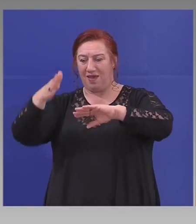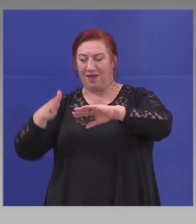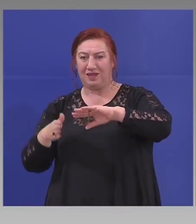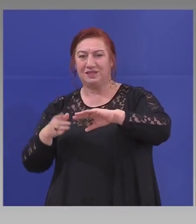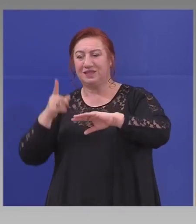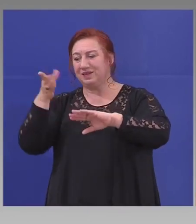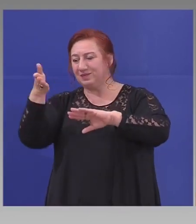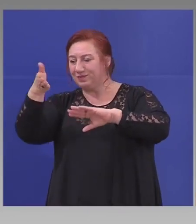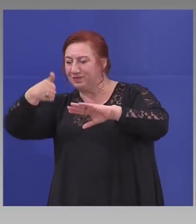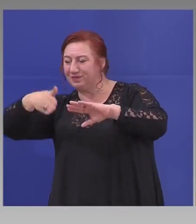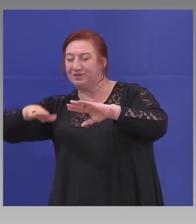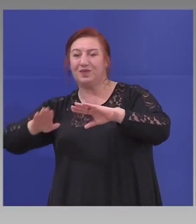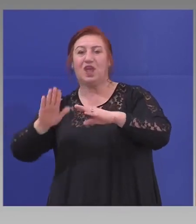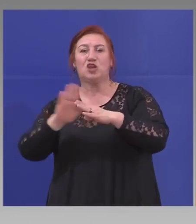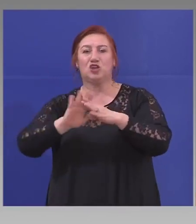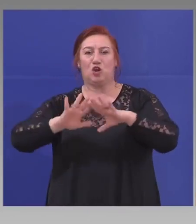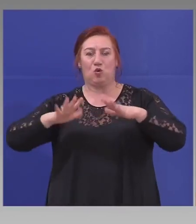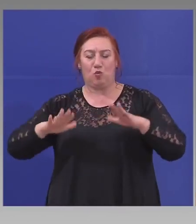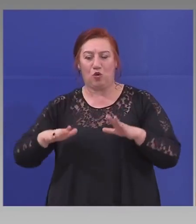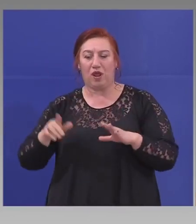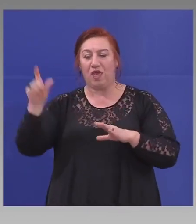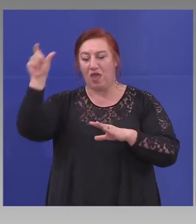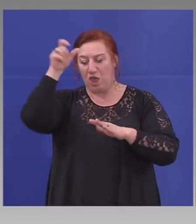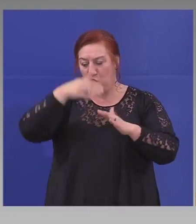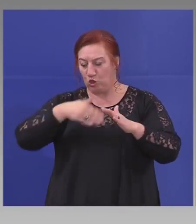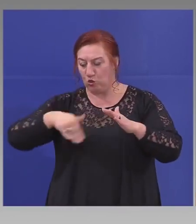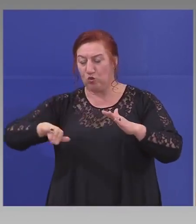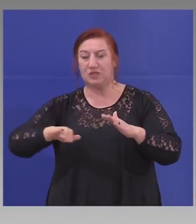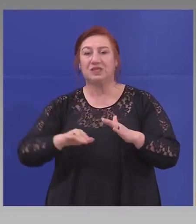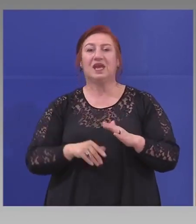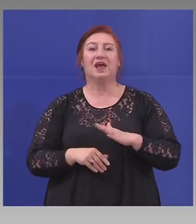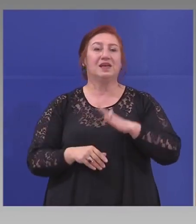Черноморе, с Турция, Северна Македония и Сърби.